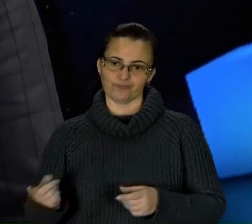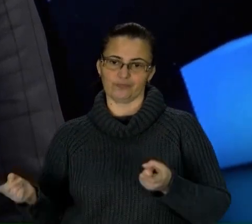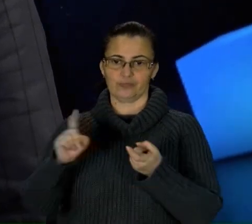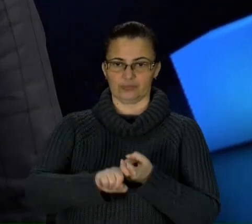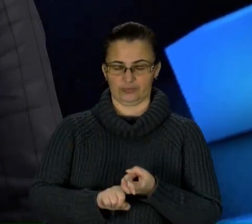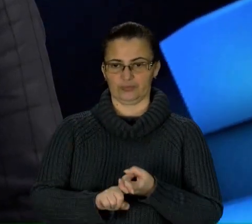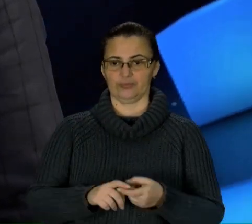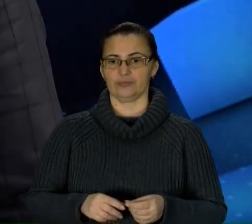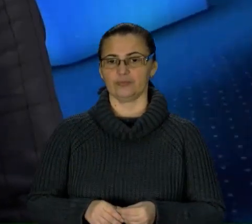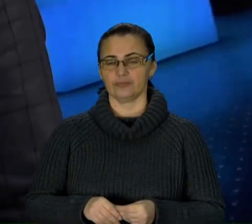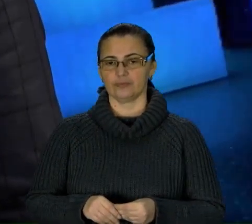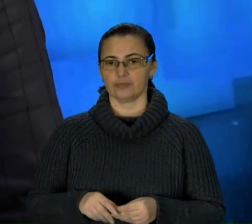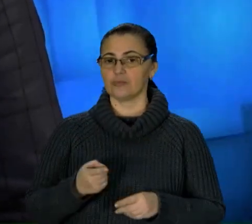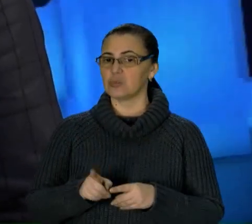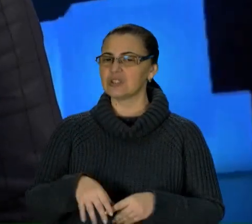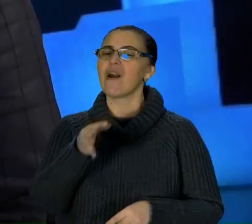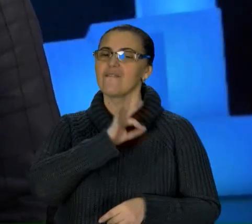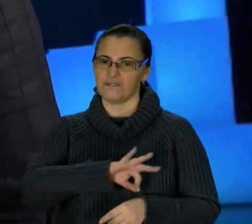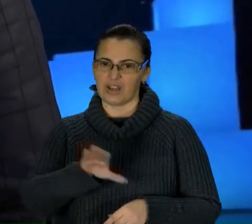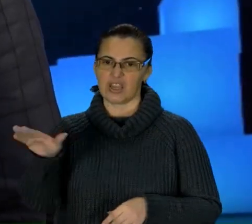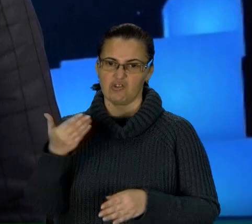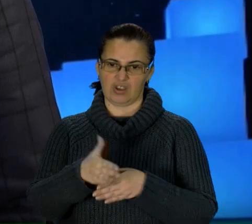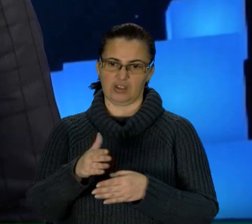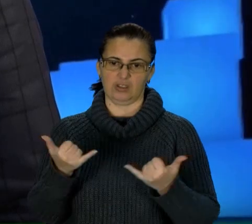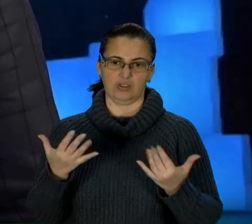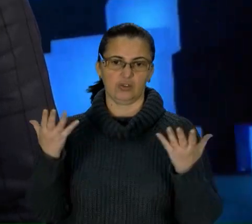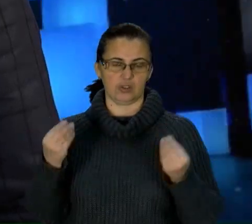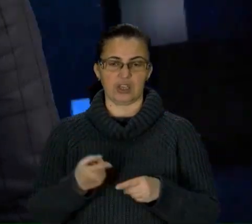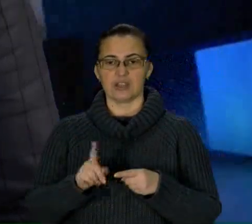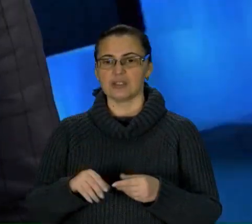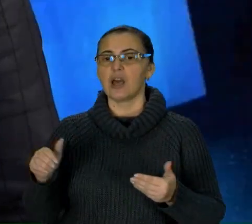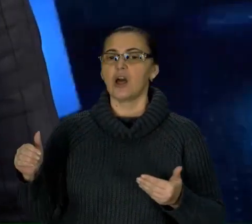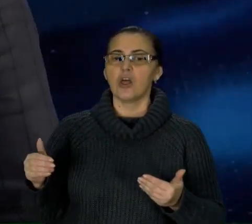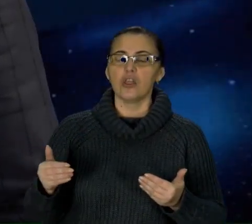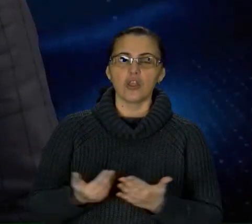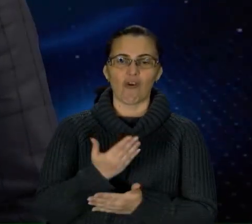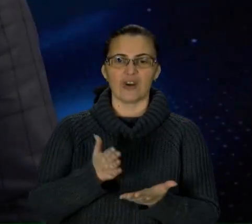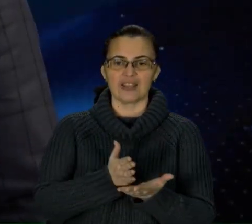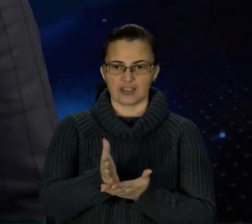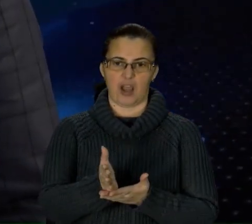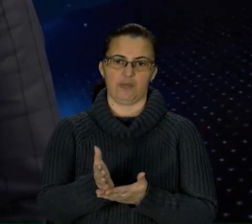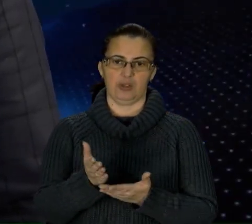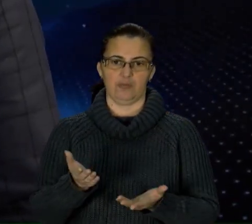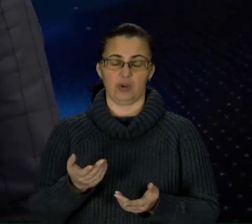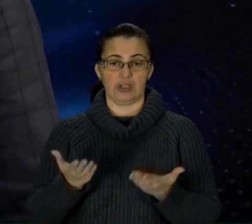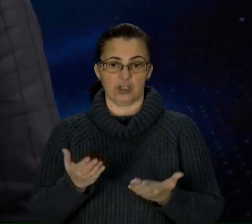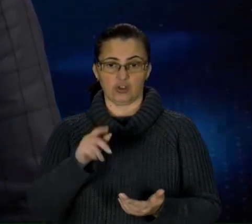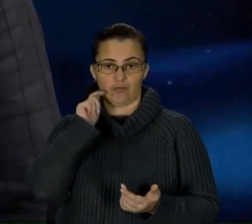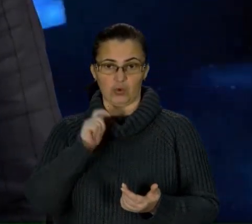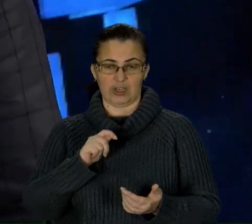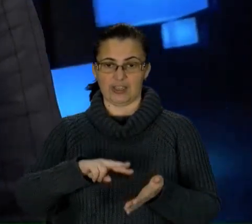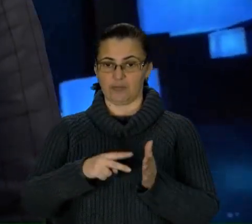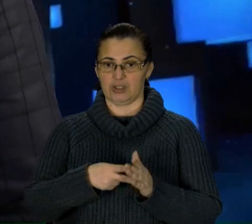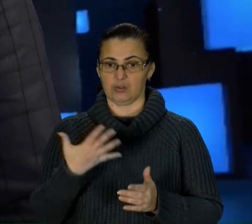ну, це вигідний кредит на сьогоднішній день. Так, і це нова ніша, яка відкривається. Якщо в Україні передбачено, на цей рік планується 5 тисяч